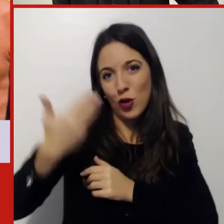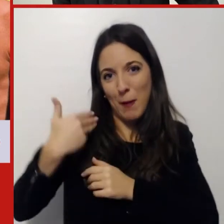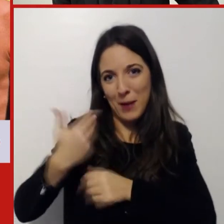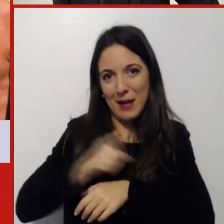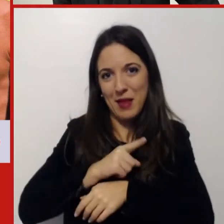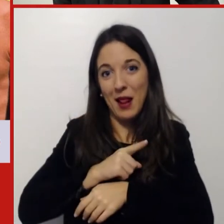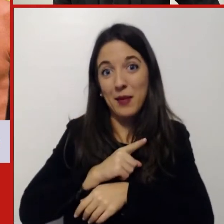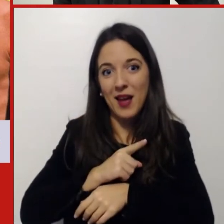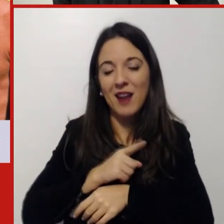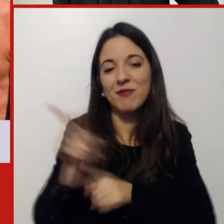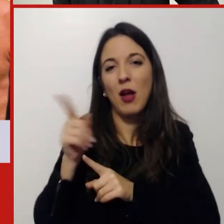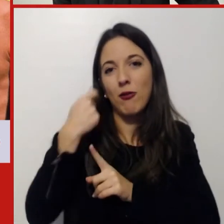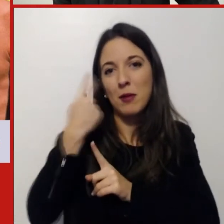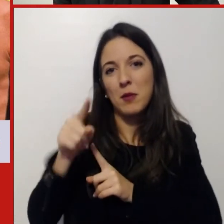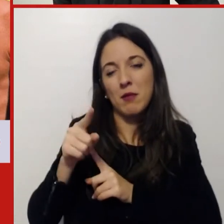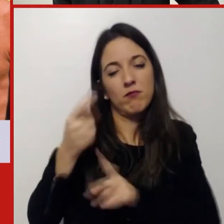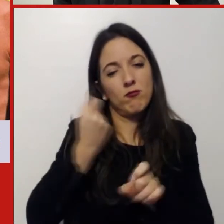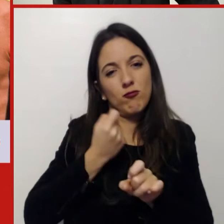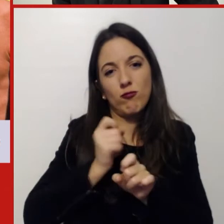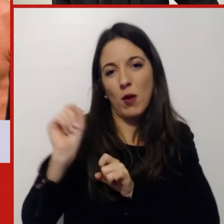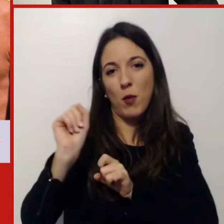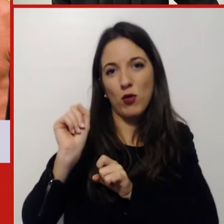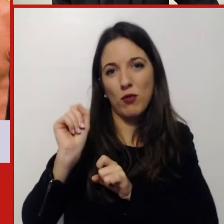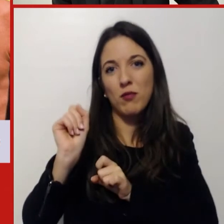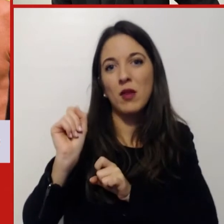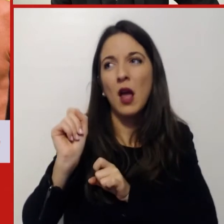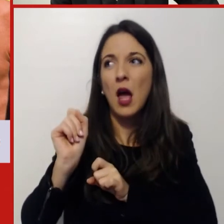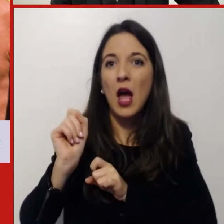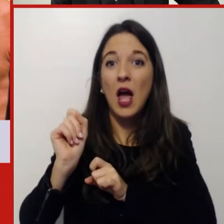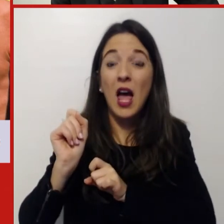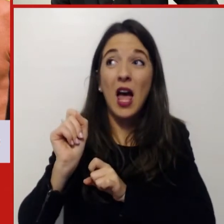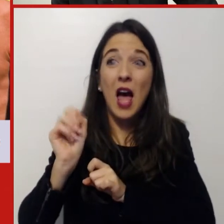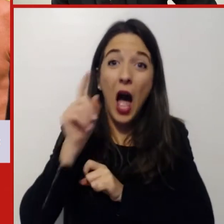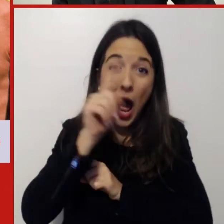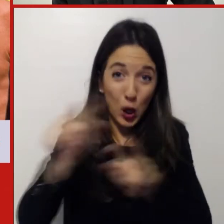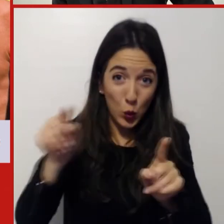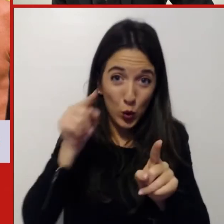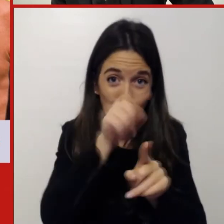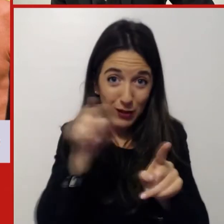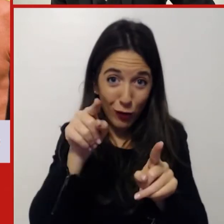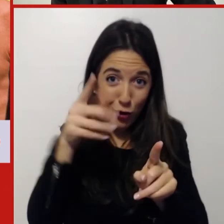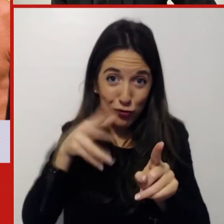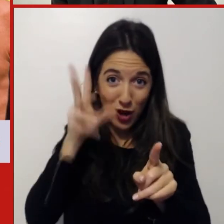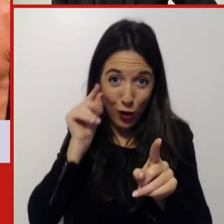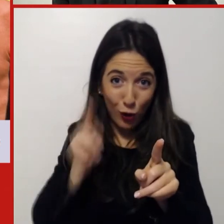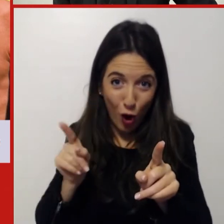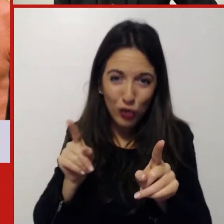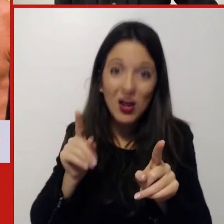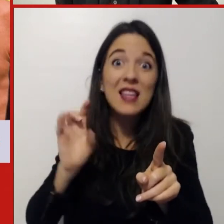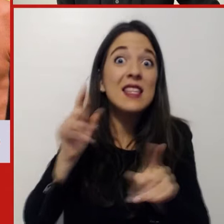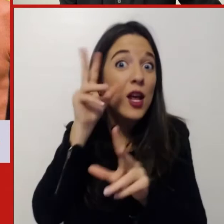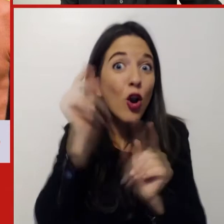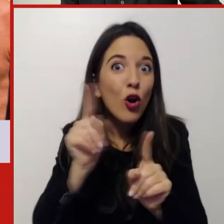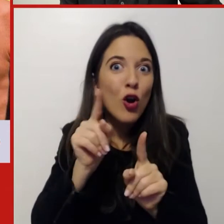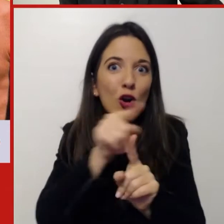voi lo ricorderanno, agli altri consiglio di smettere di guardare questo talk e andare subito a vederlo, ed è